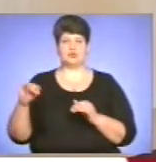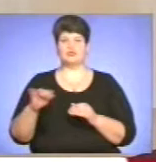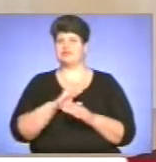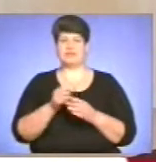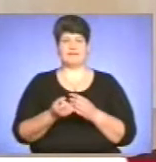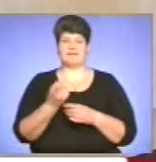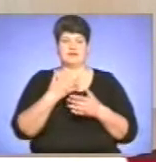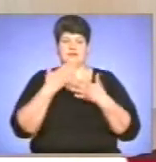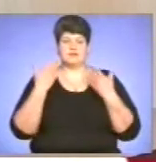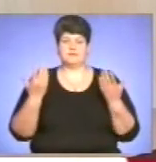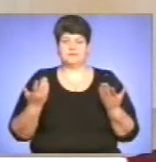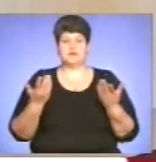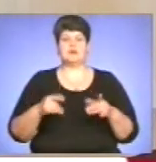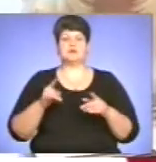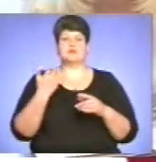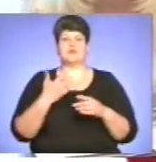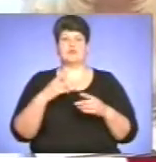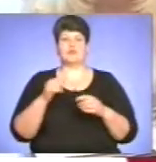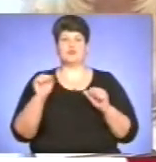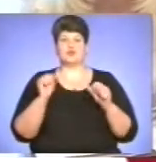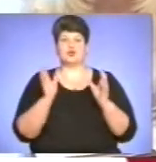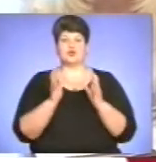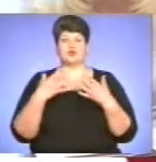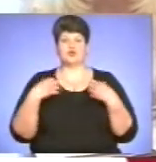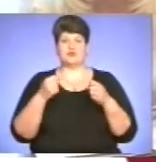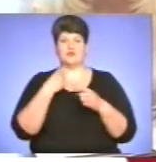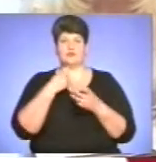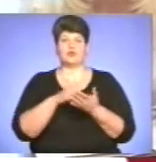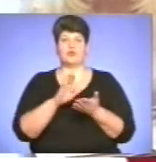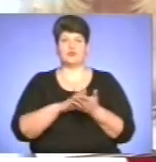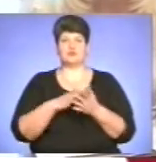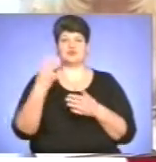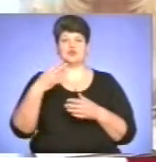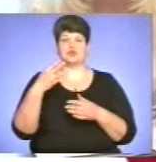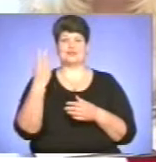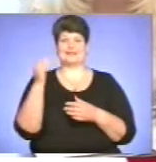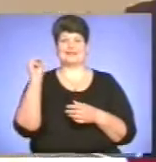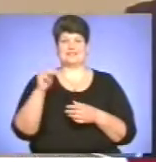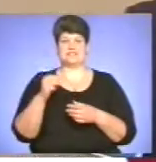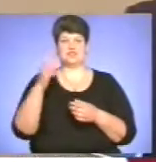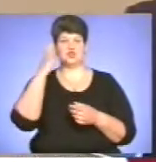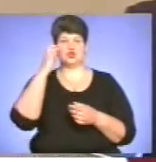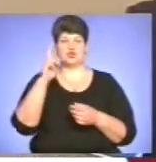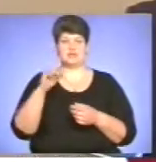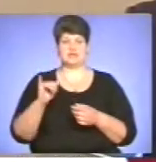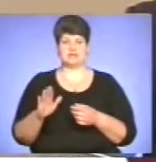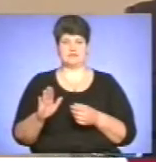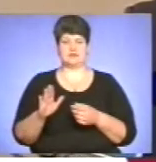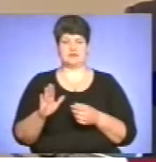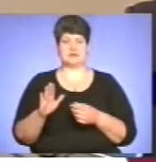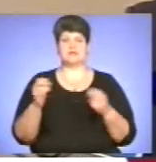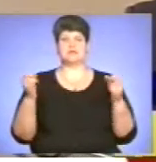У Департаменті охорони здоров'я облдержадміністрації на обліку майже 43 тисячі чорнобильців. Спеціалістами нашими